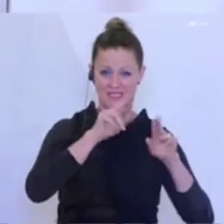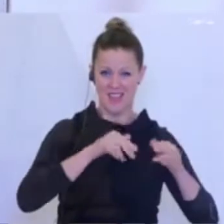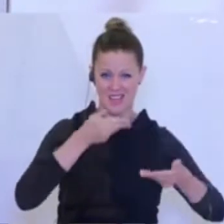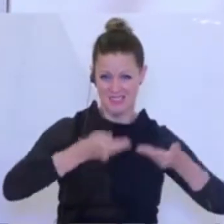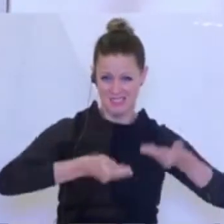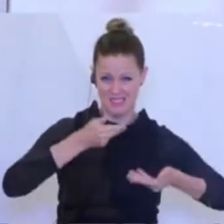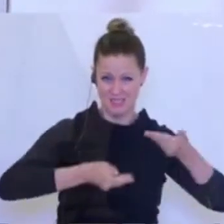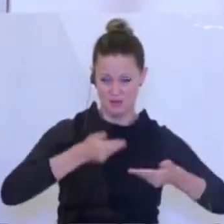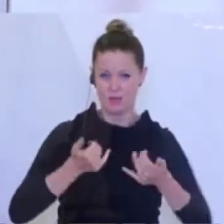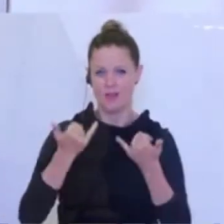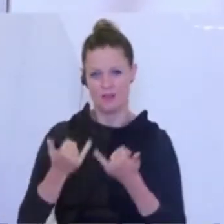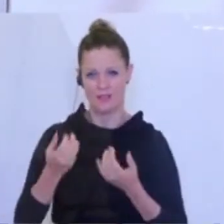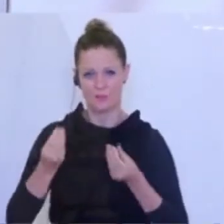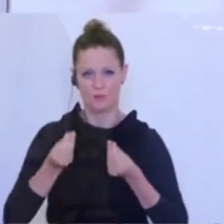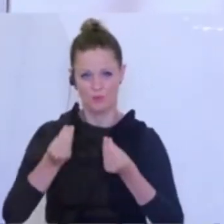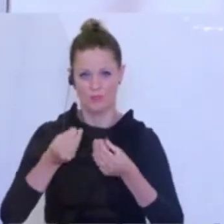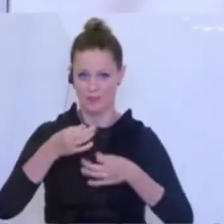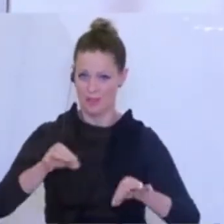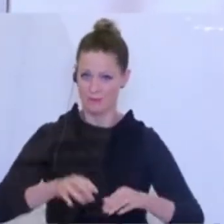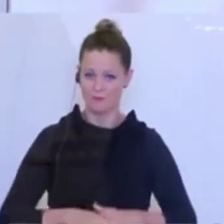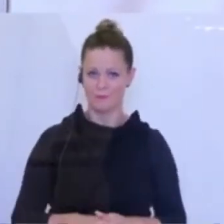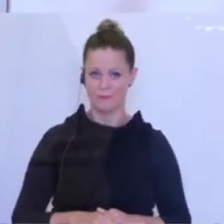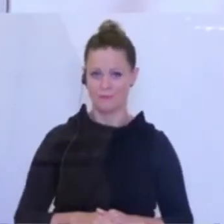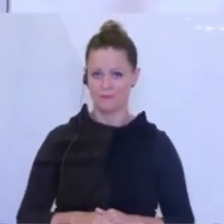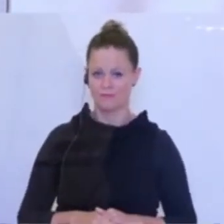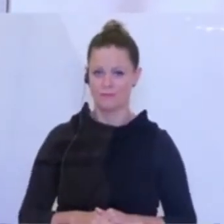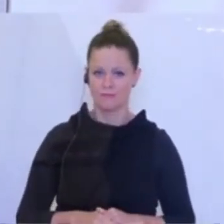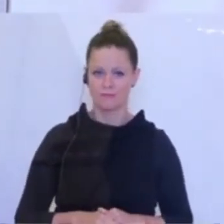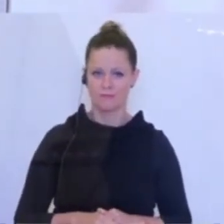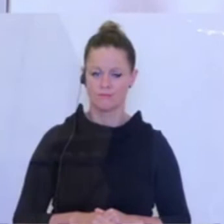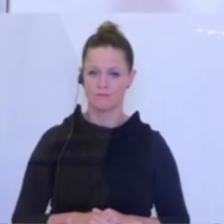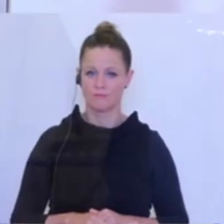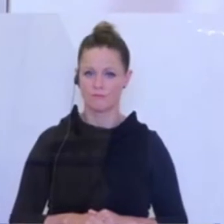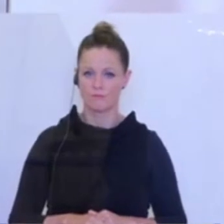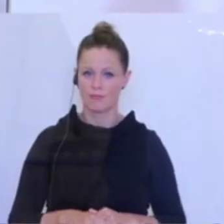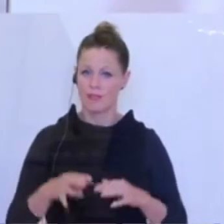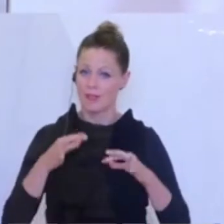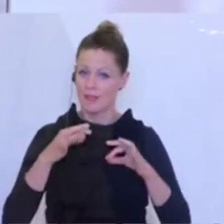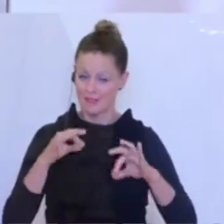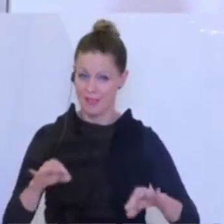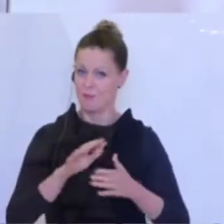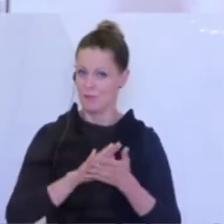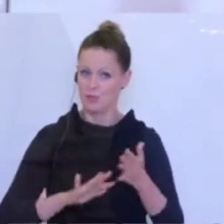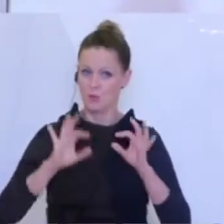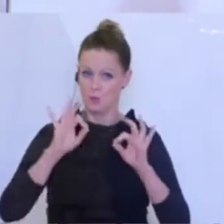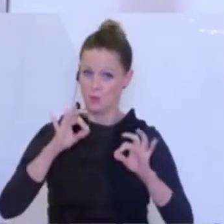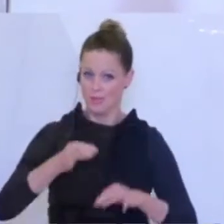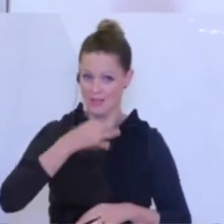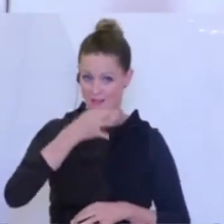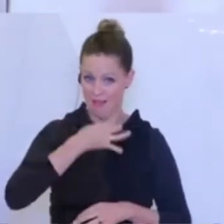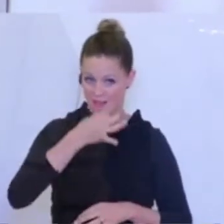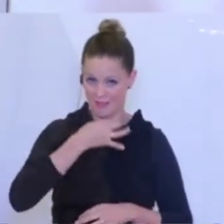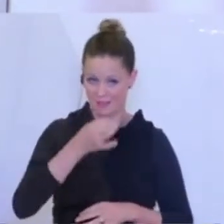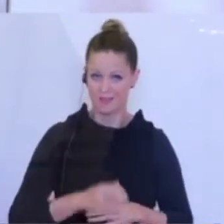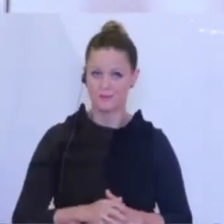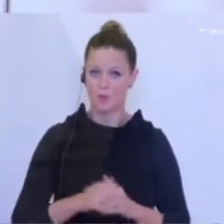begrüßen und darf vielleicht zunächst wieder mit einer guten Nachricht beginnen. Die